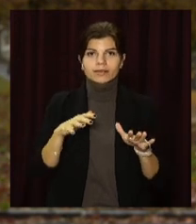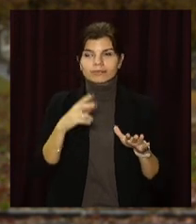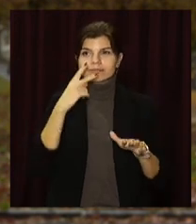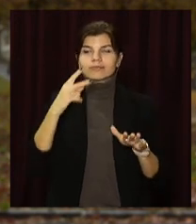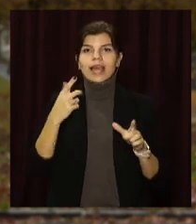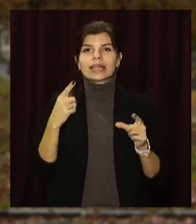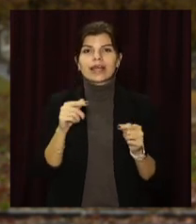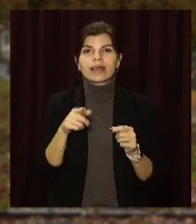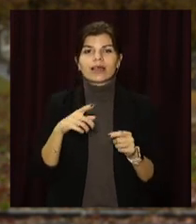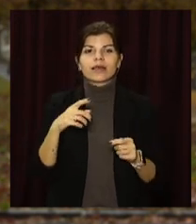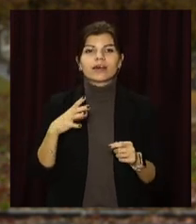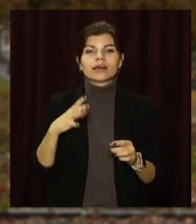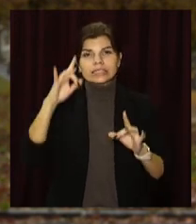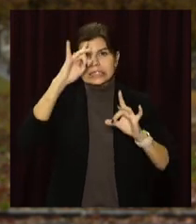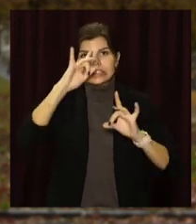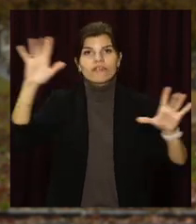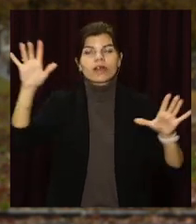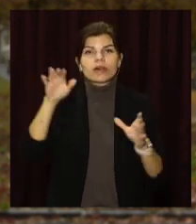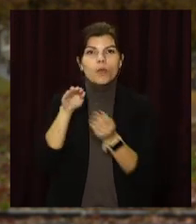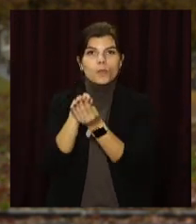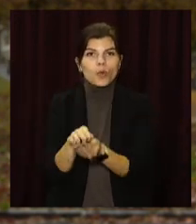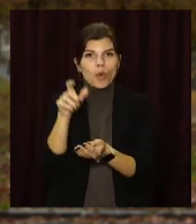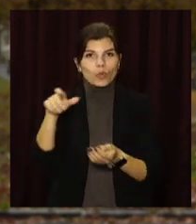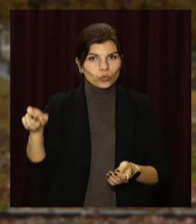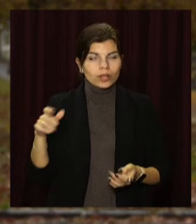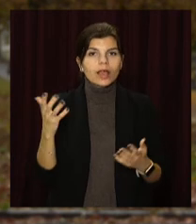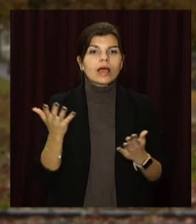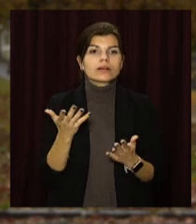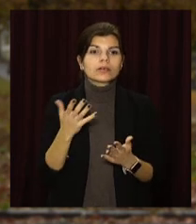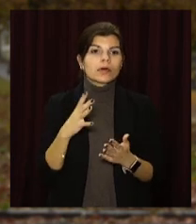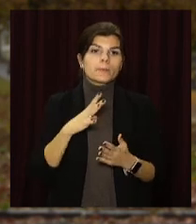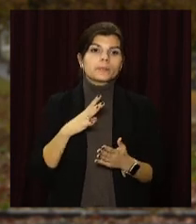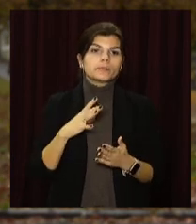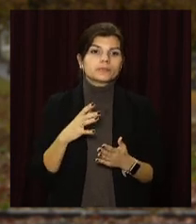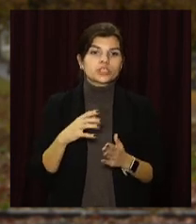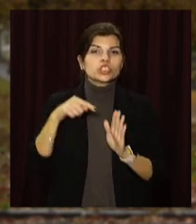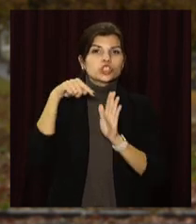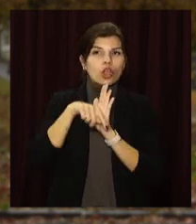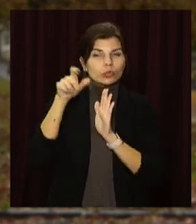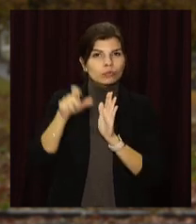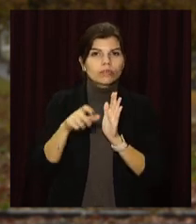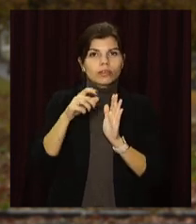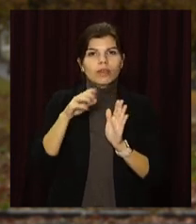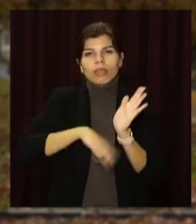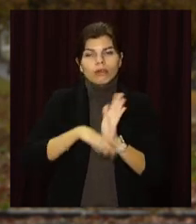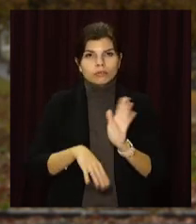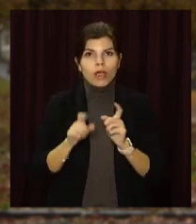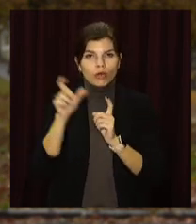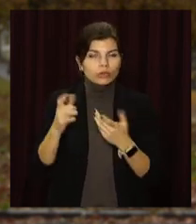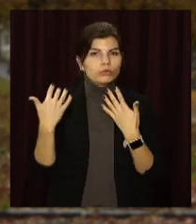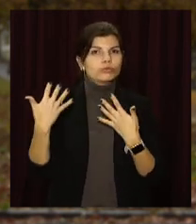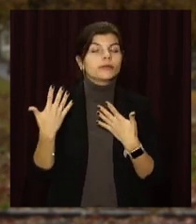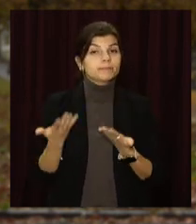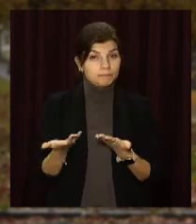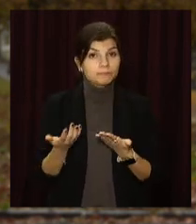де знаходиться поховання видатних громадян міста, які мали визначене значення для розвитку і встановлення міста.